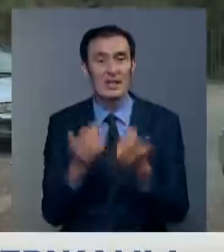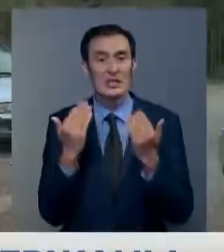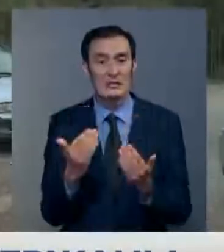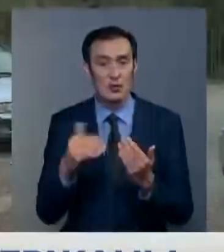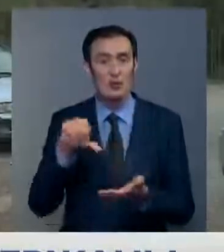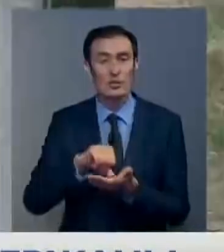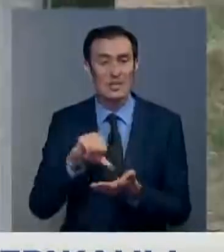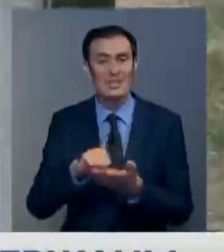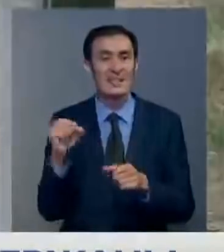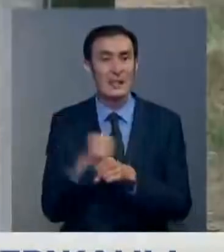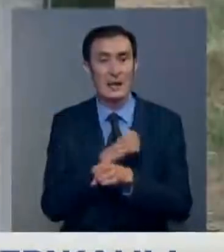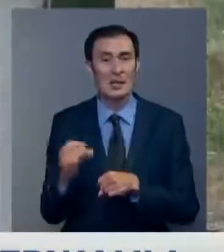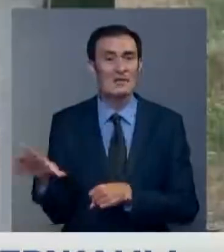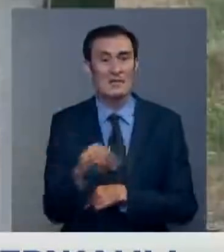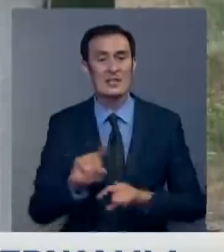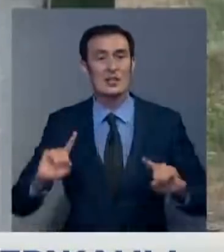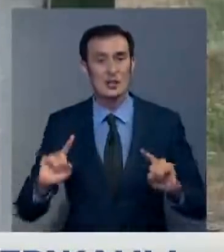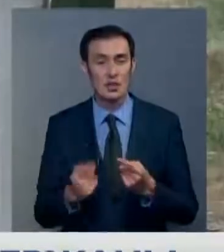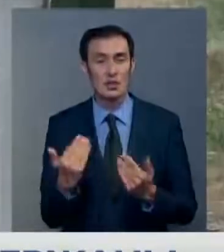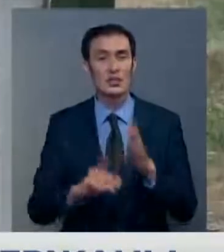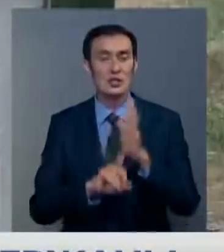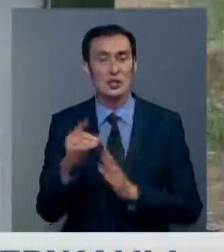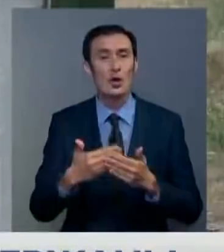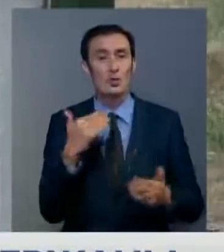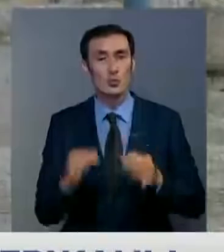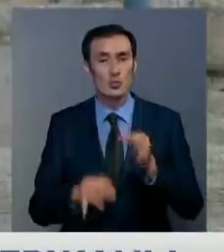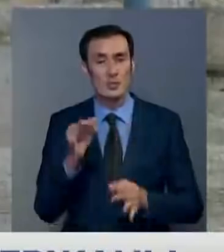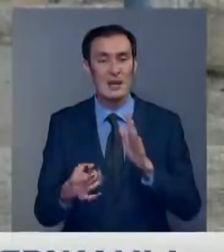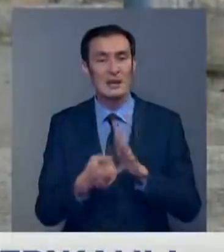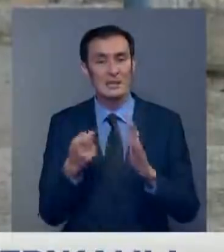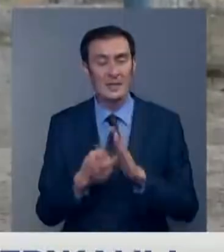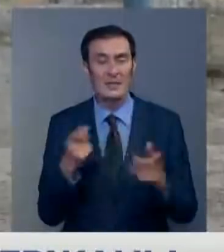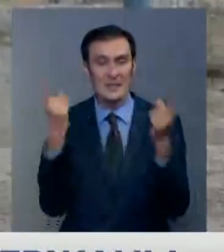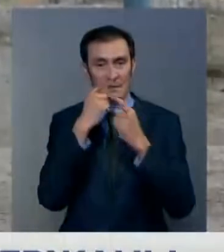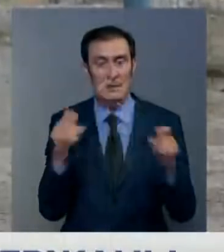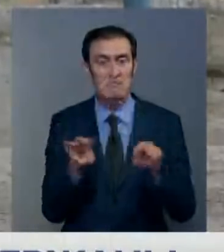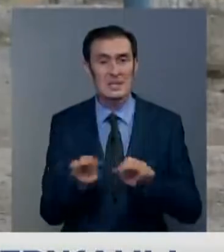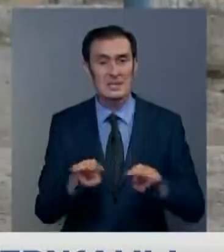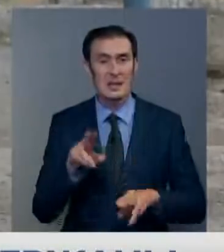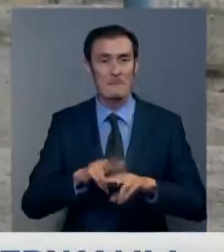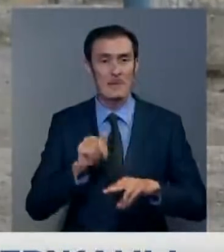На сегодня участники драки задержаны. В отношении них ведется досудебное расследование, заявил министр.